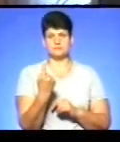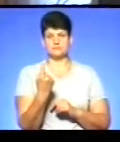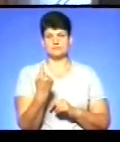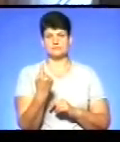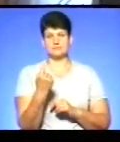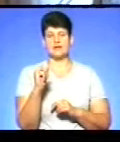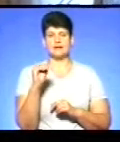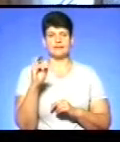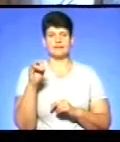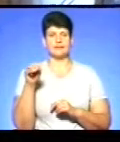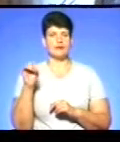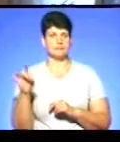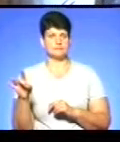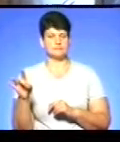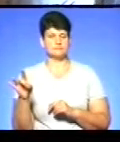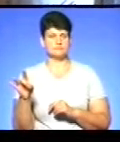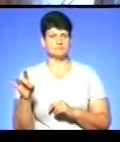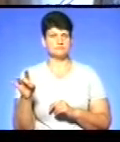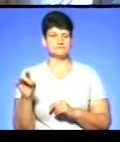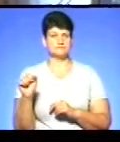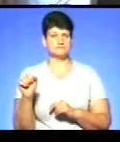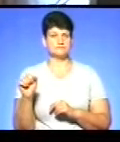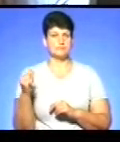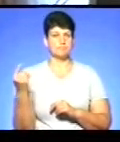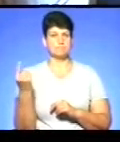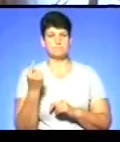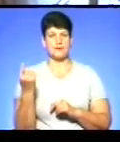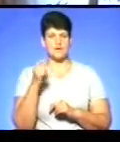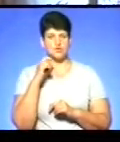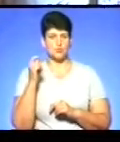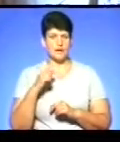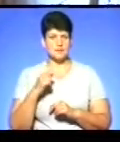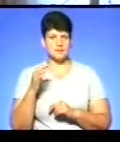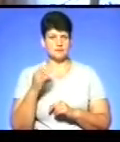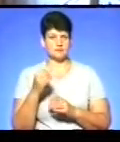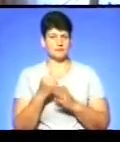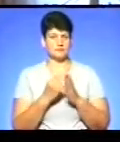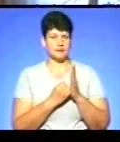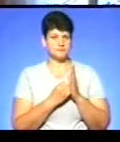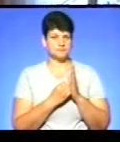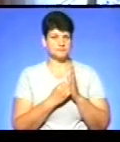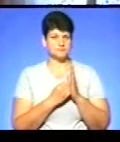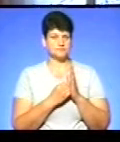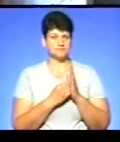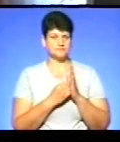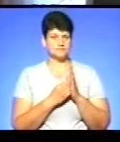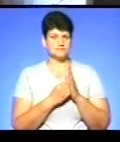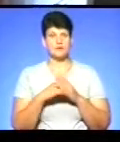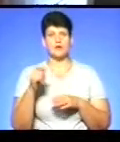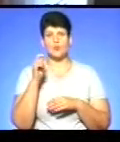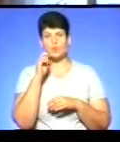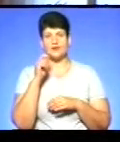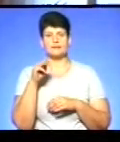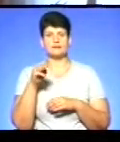Інтер. Наслідника. Перший Україна. Але їм набагато легше. Україна